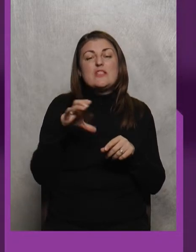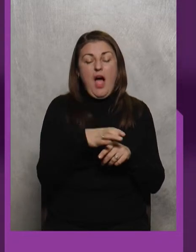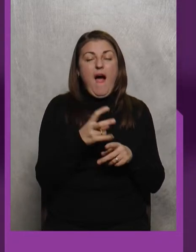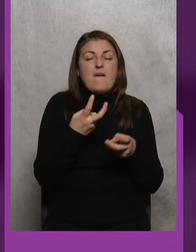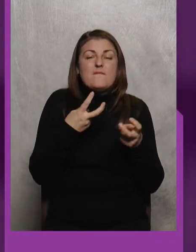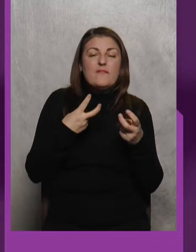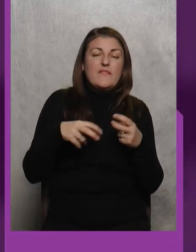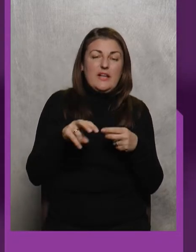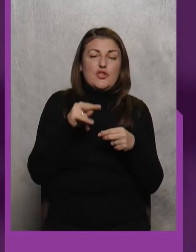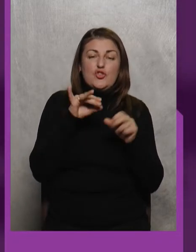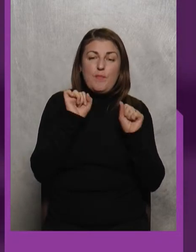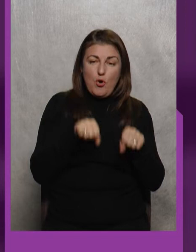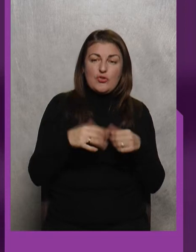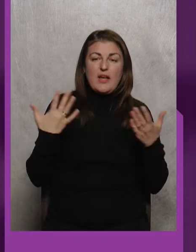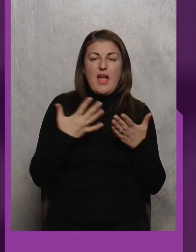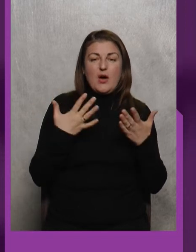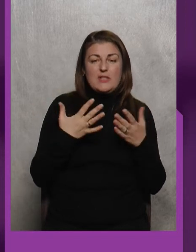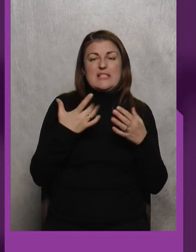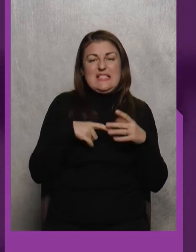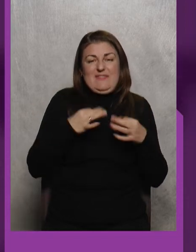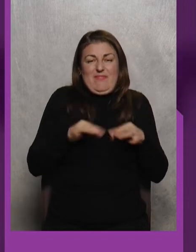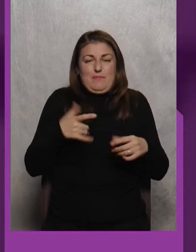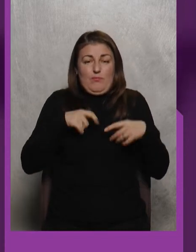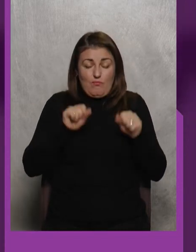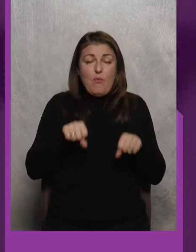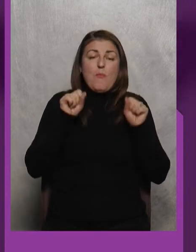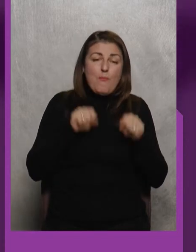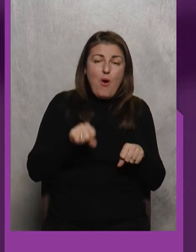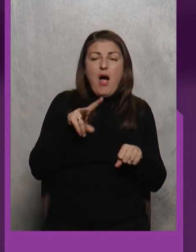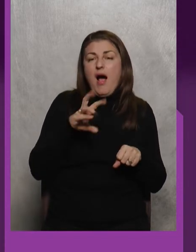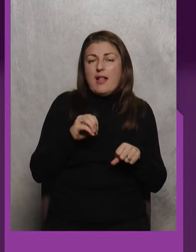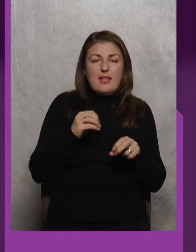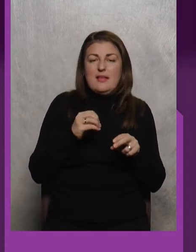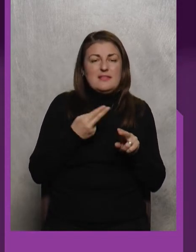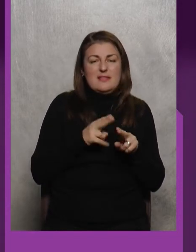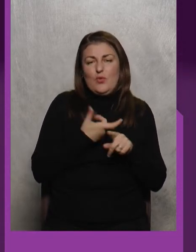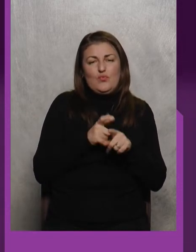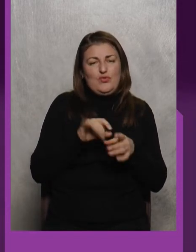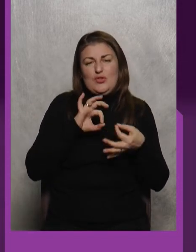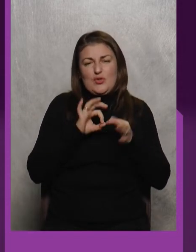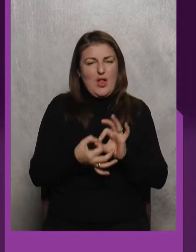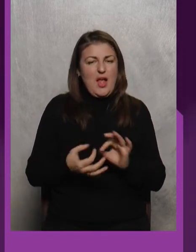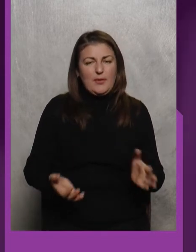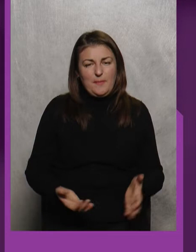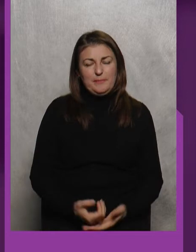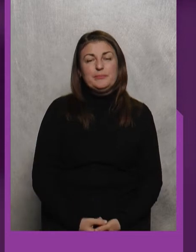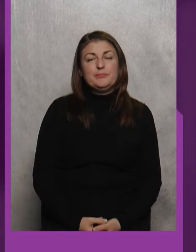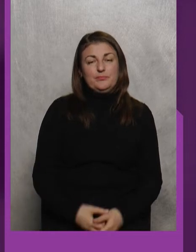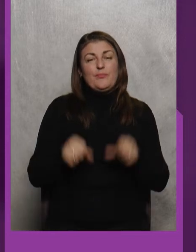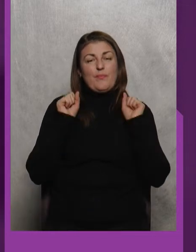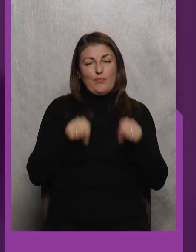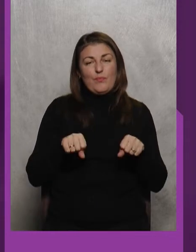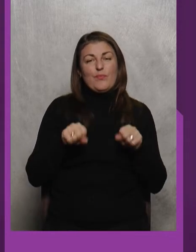секунд? Чи можна якось звільнитися? Можна, але це дуже сложно Можна, але